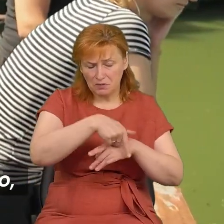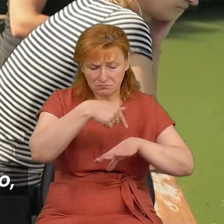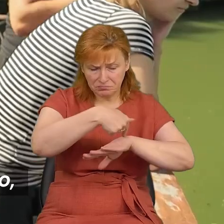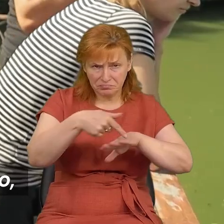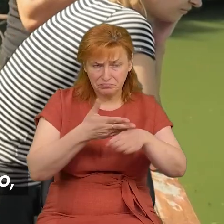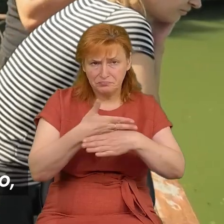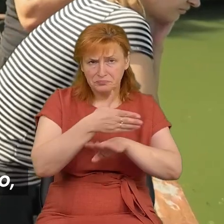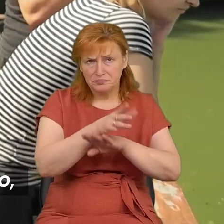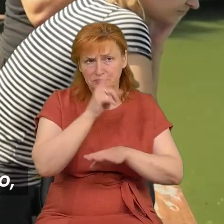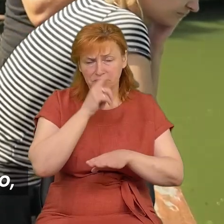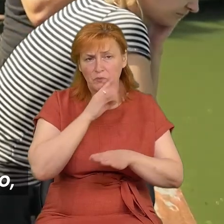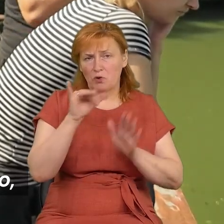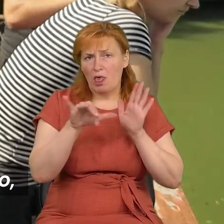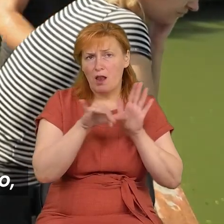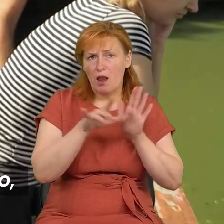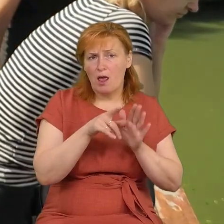Електроудочка.